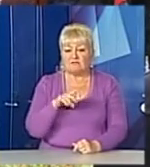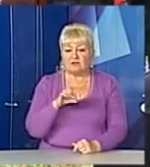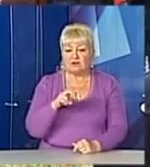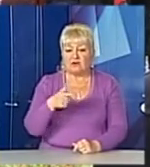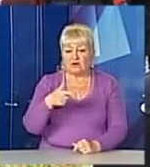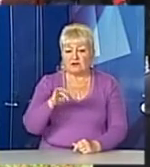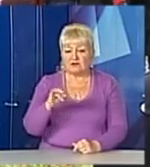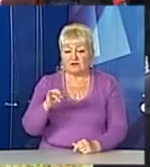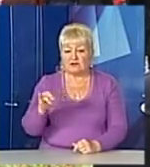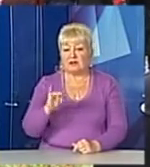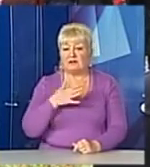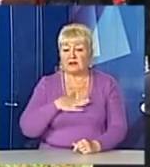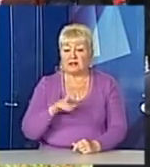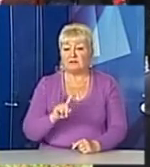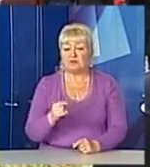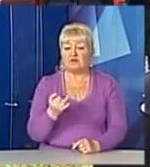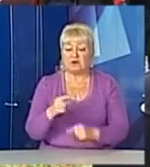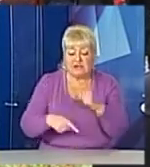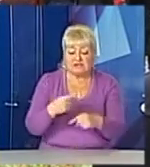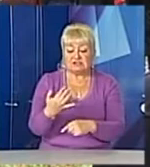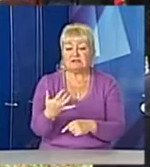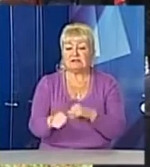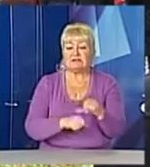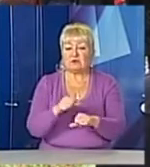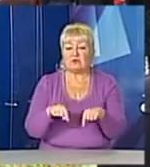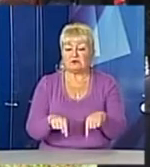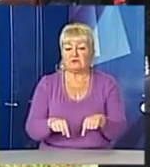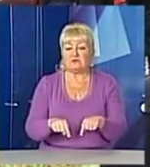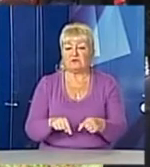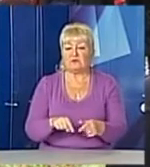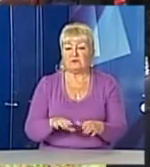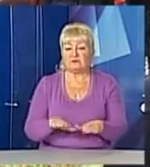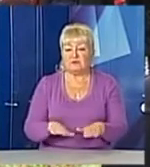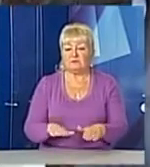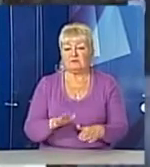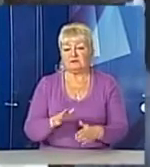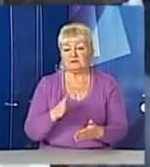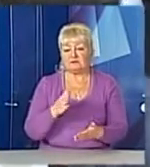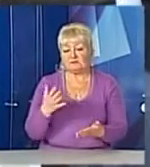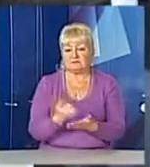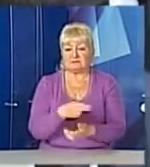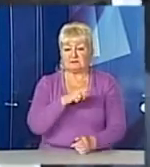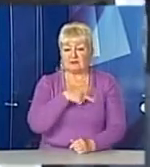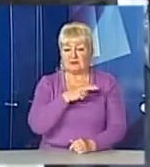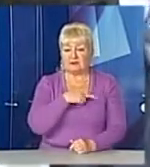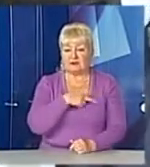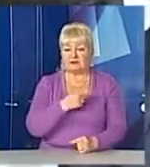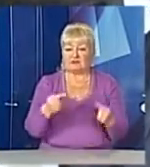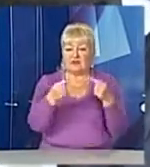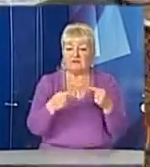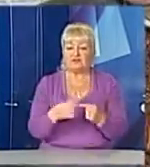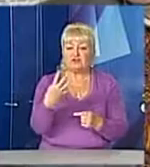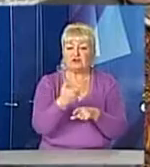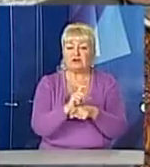через тільки років тут, у цьому місці, довелося стати лауреатом. Визначили найкращих у чотирьох